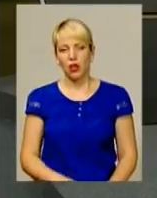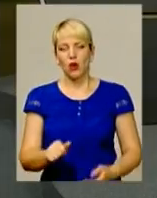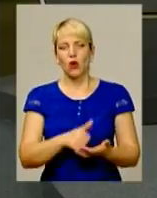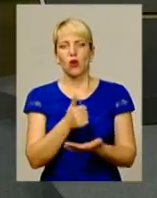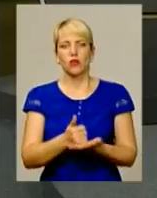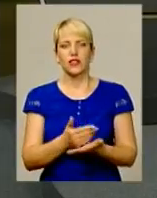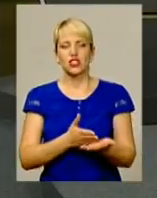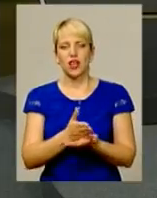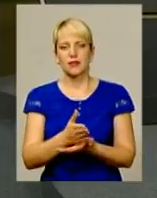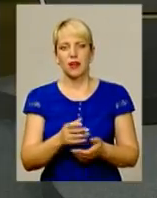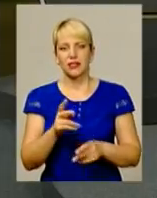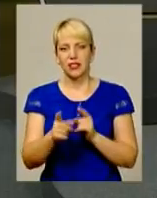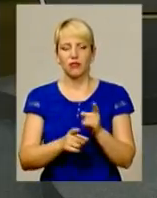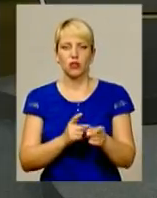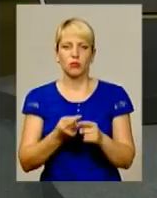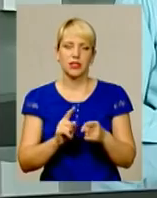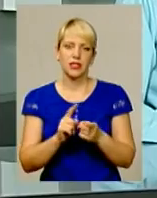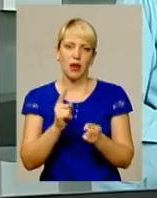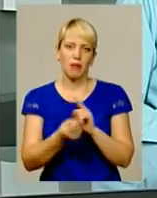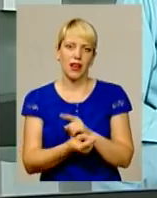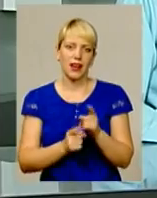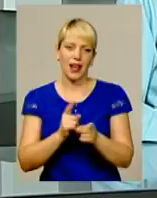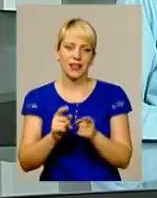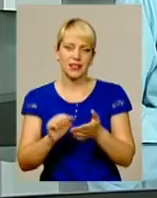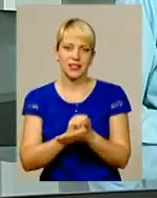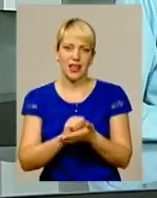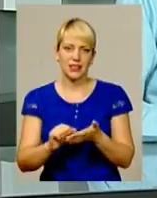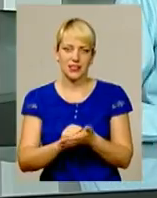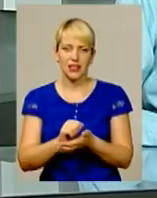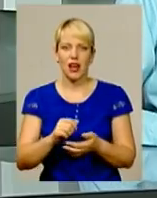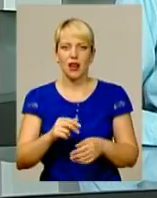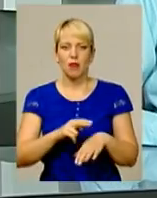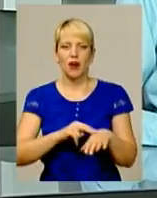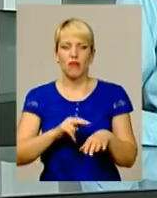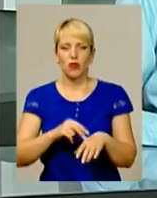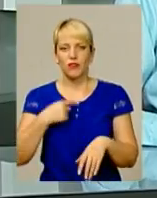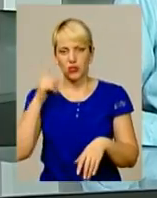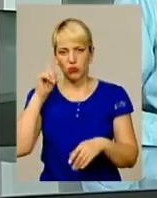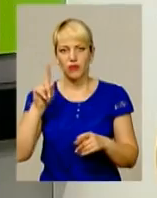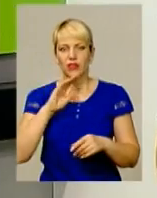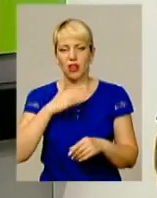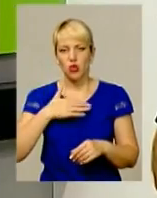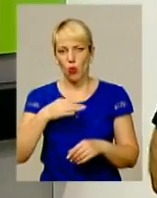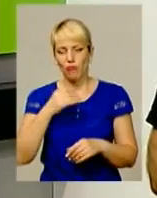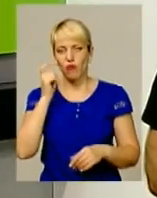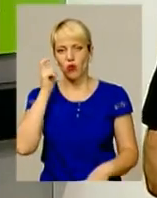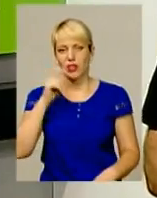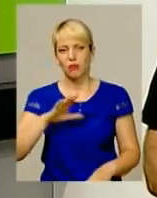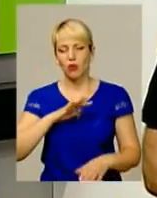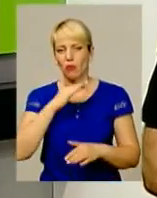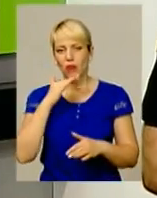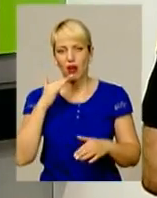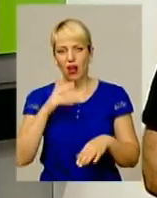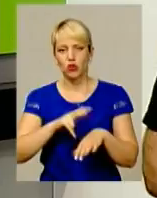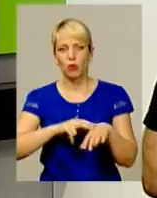аспект реформи – це переатестація правоохоронців. Як відомо, не тільки в нашій області, а й в Україні було багато